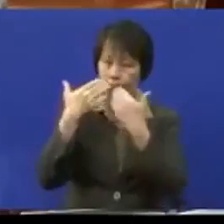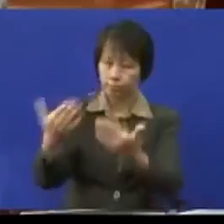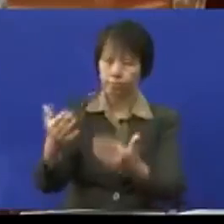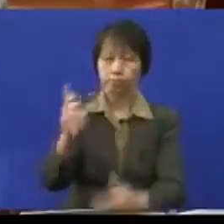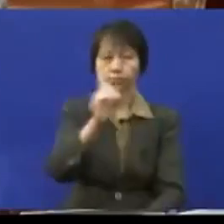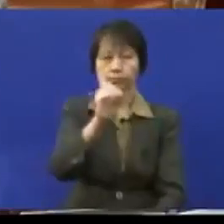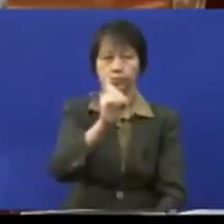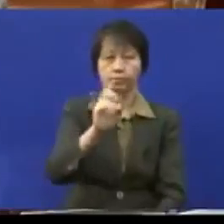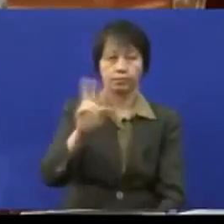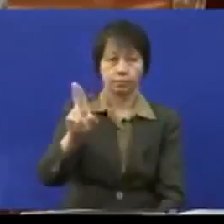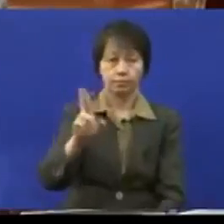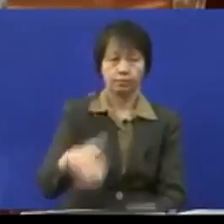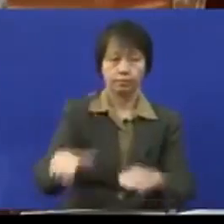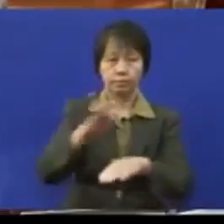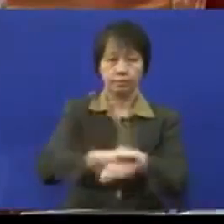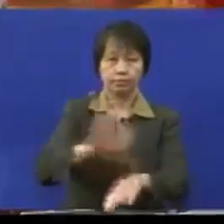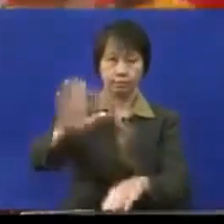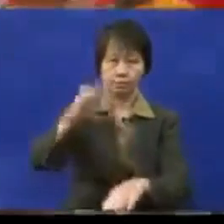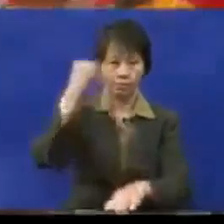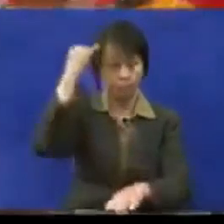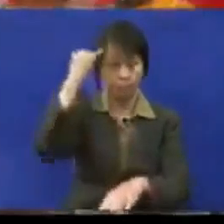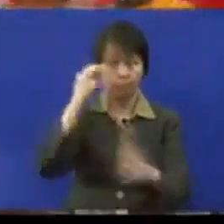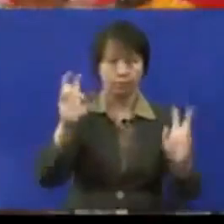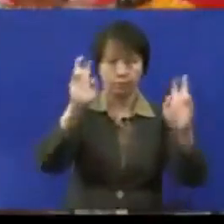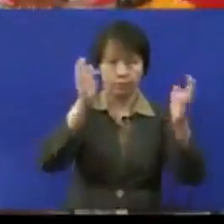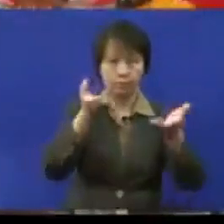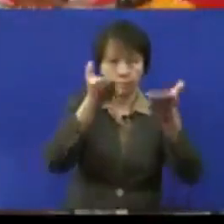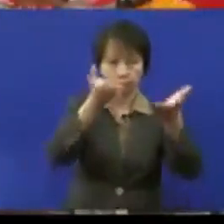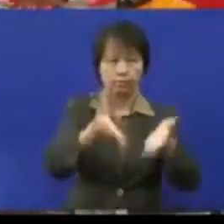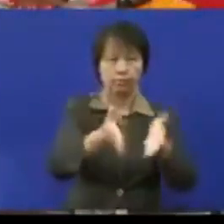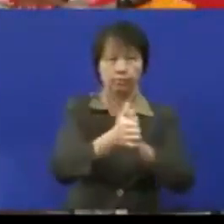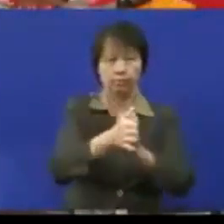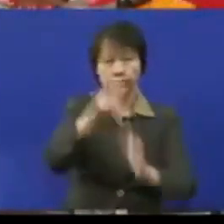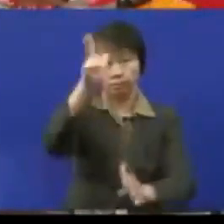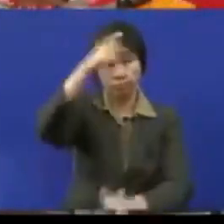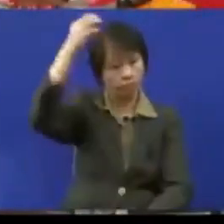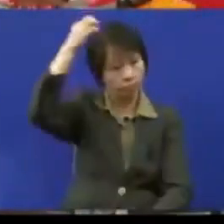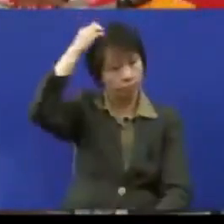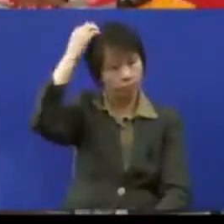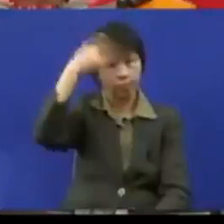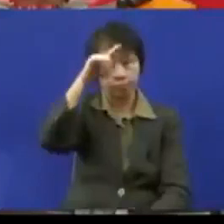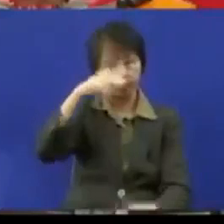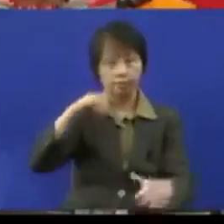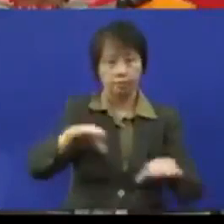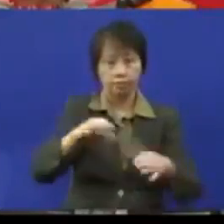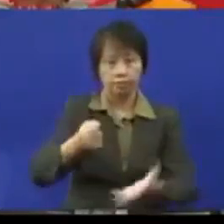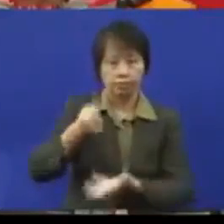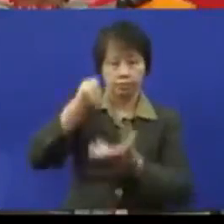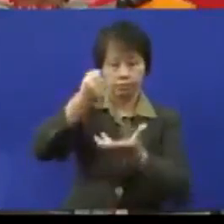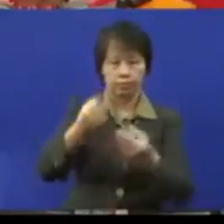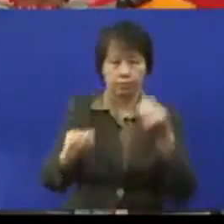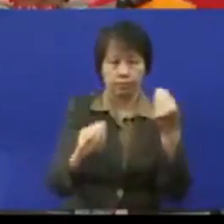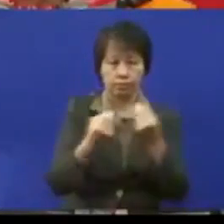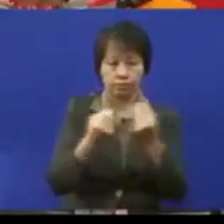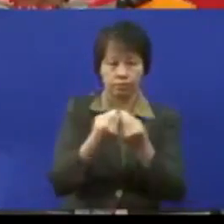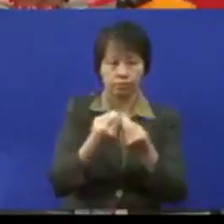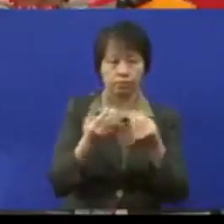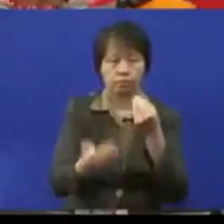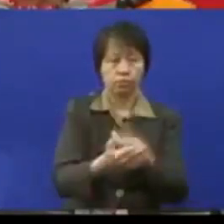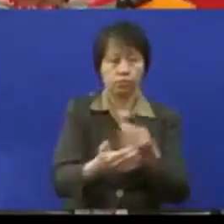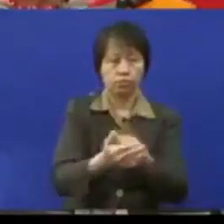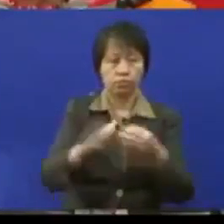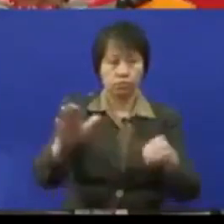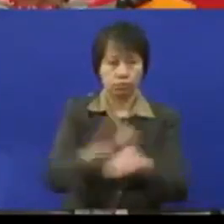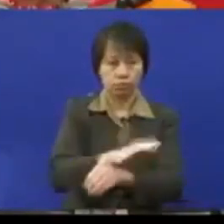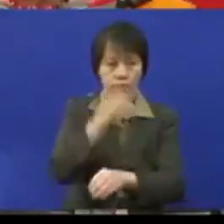di atas usul yang menggesa kerajaan negeri Selangor memperuntukkan sejumlah keuangan yang mencukupi dan